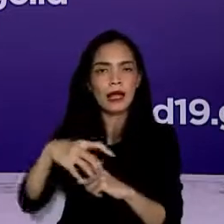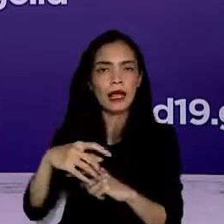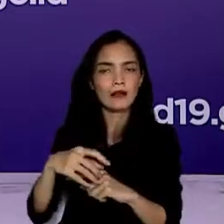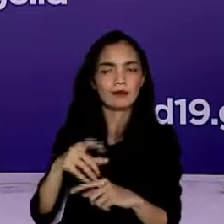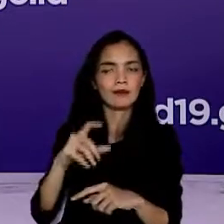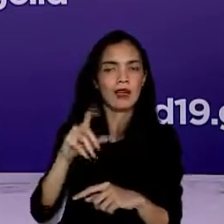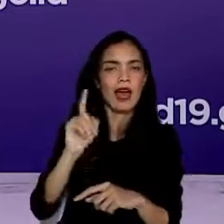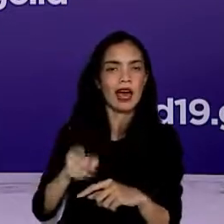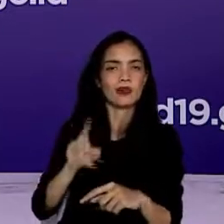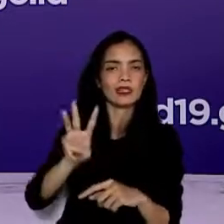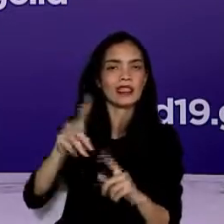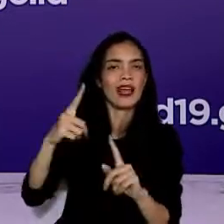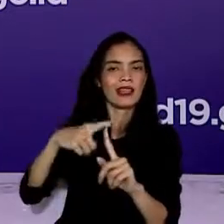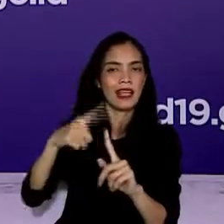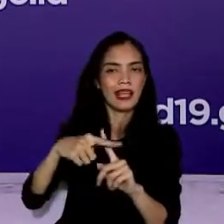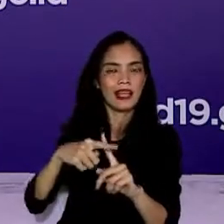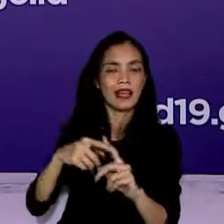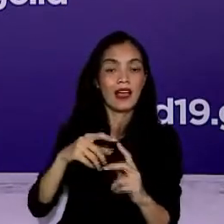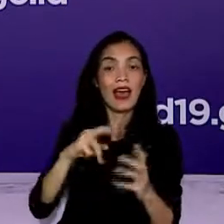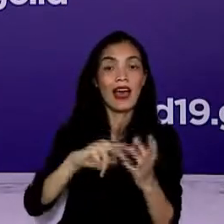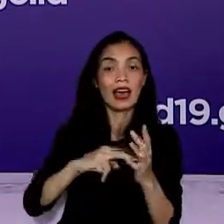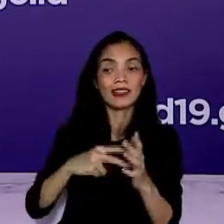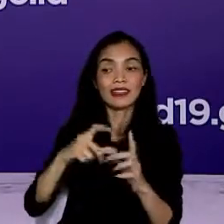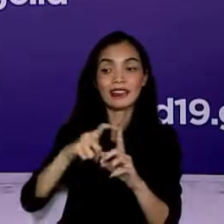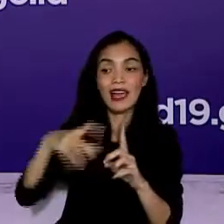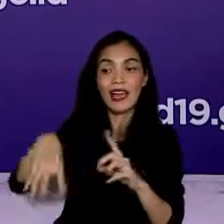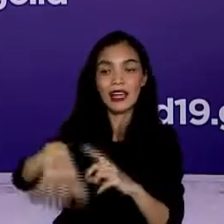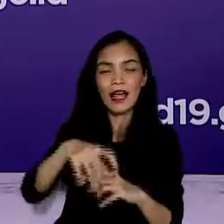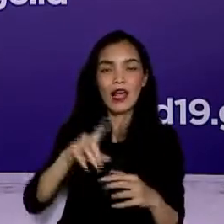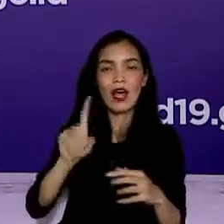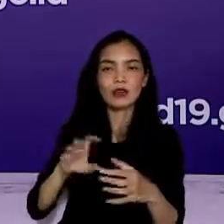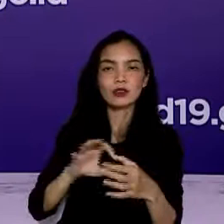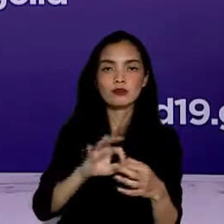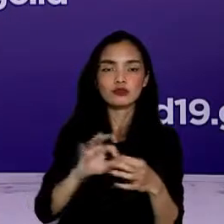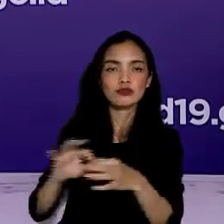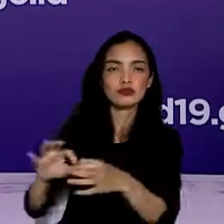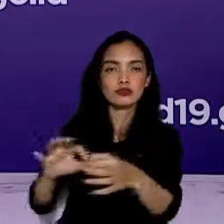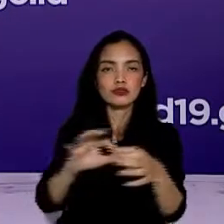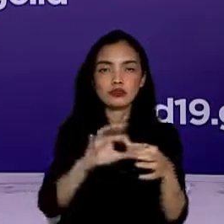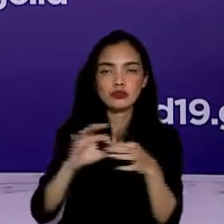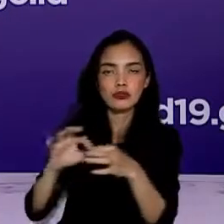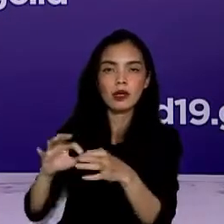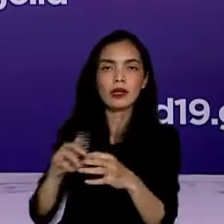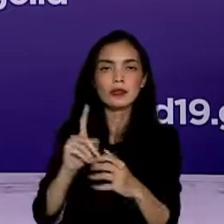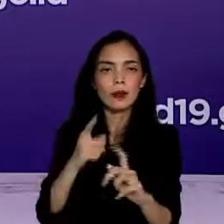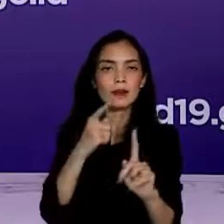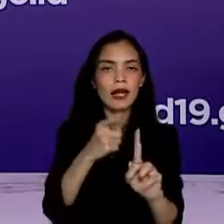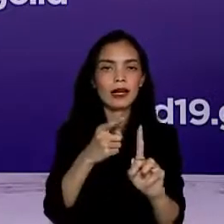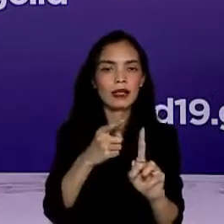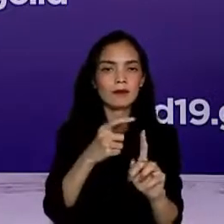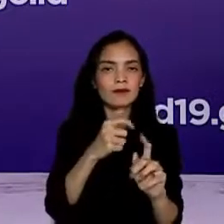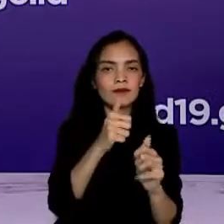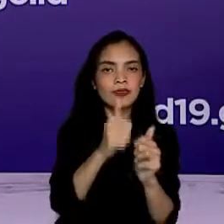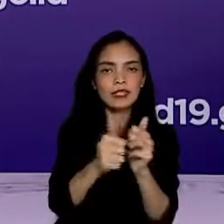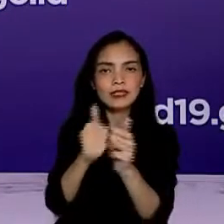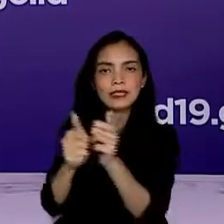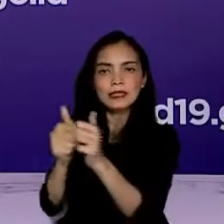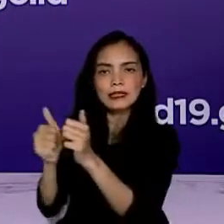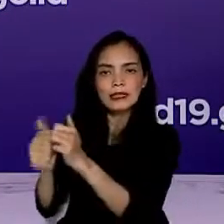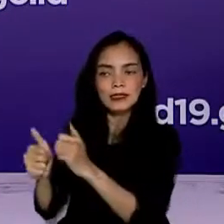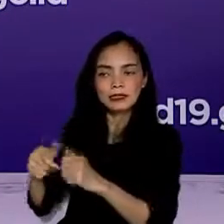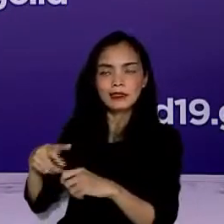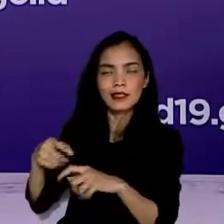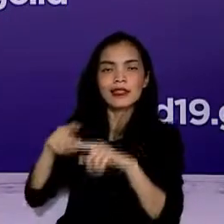harus ada kerjasama setiap daerah untuk mencapai rasio target testing yang spesifik di tiap daerah